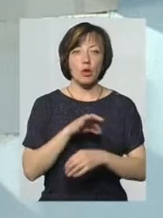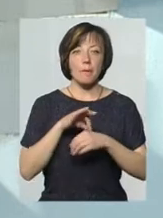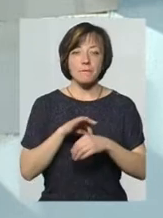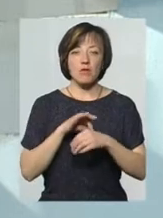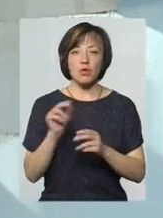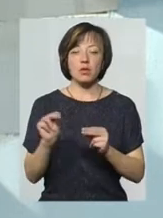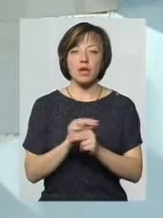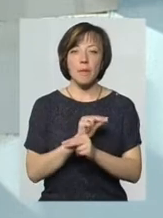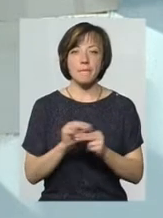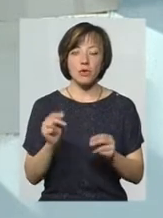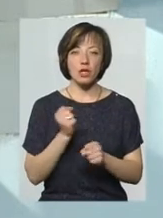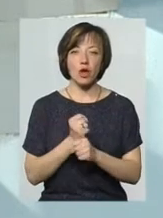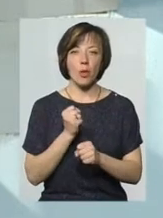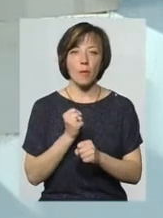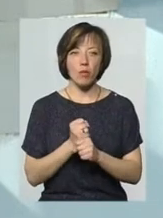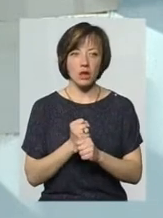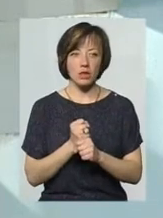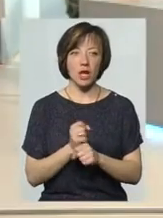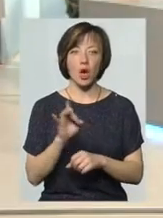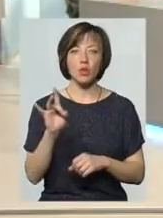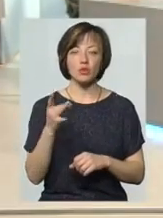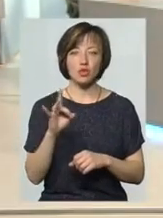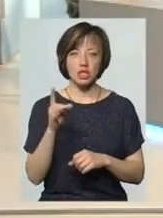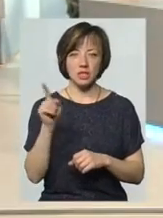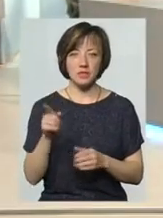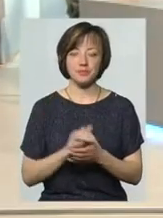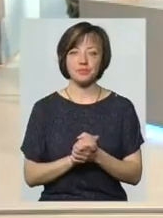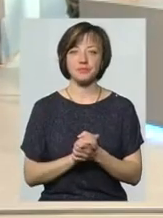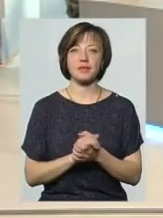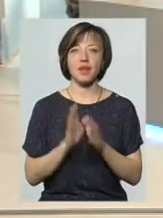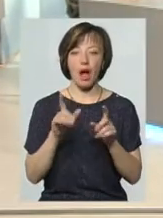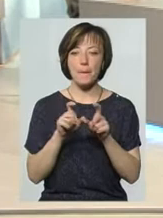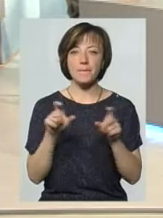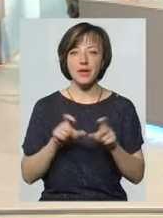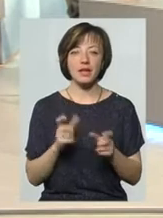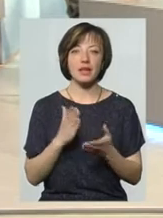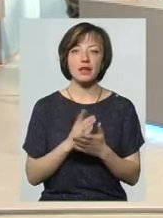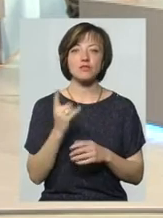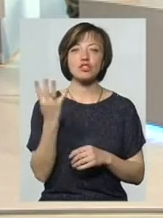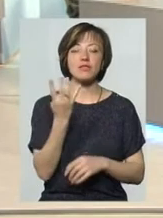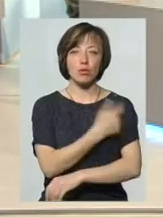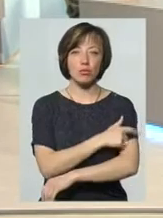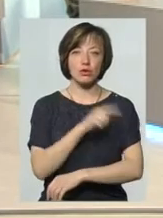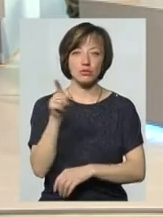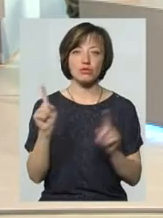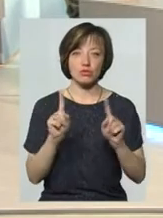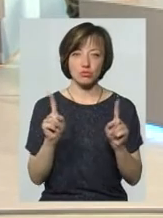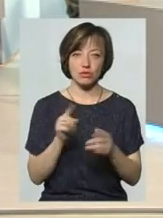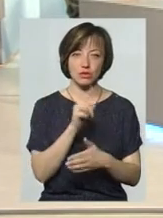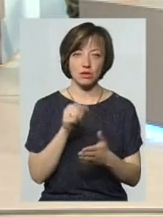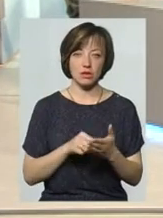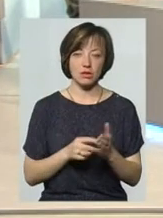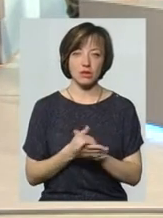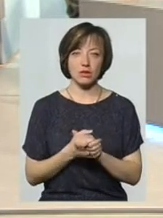ремонтні роботи на Рожичній. Так, я зрозумів амбулаторії, а що тоді в четвертій поліклініці? В четвертій